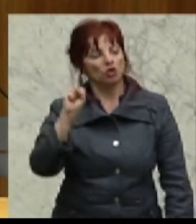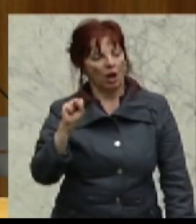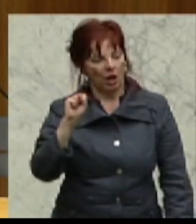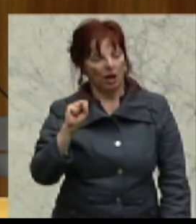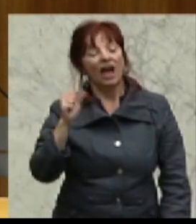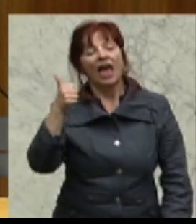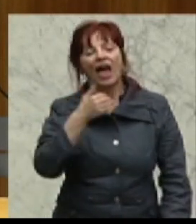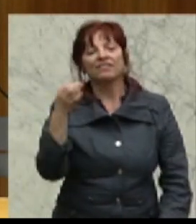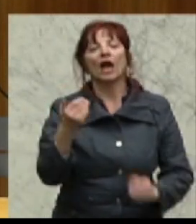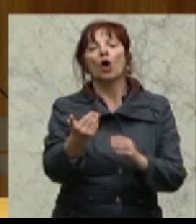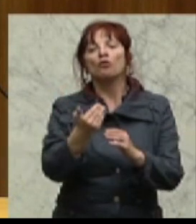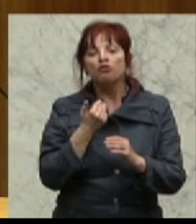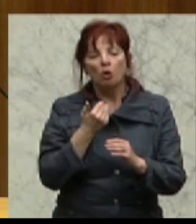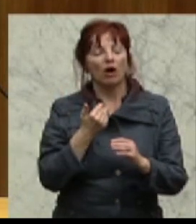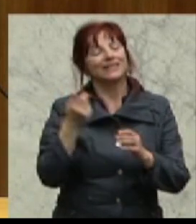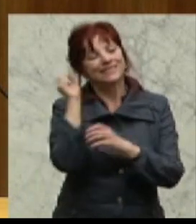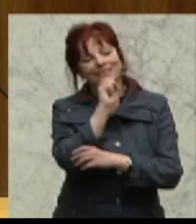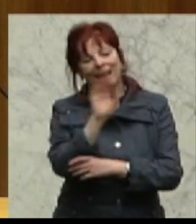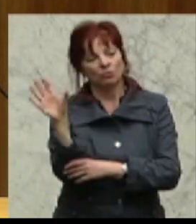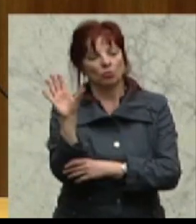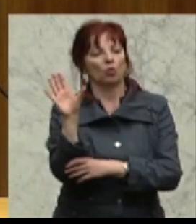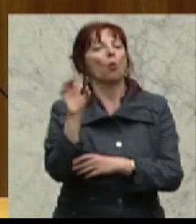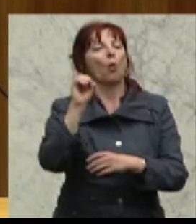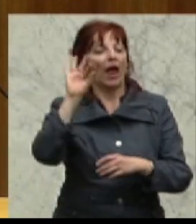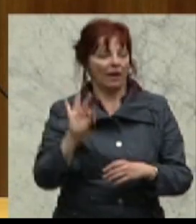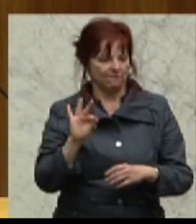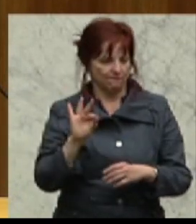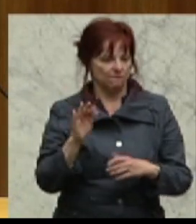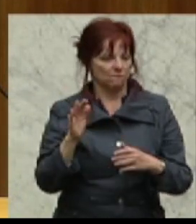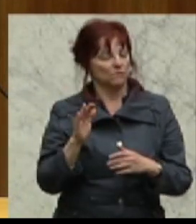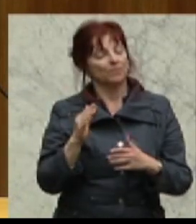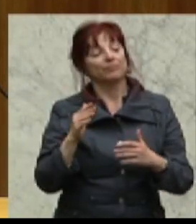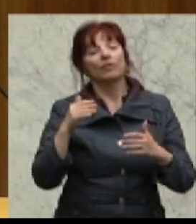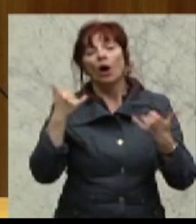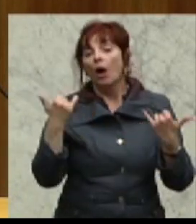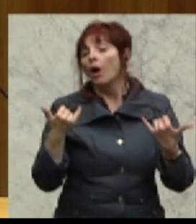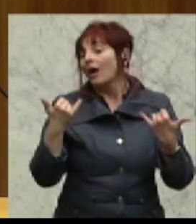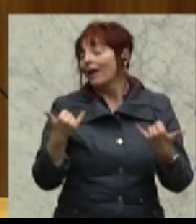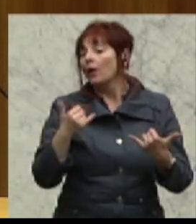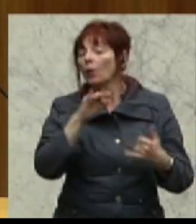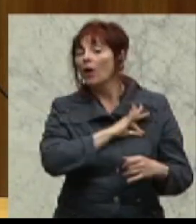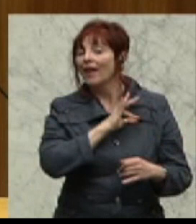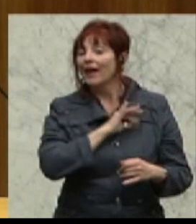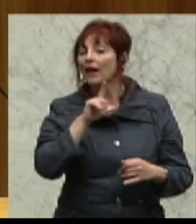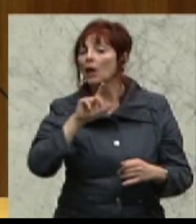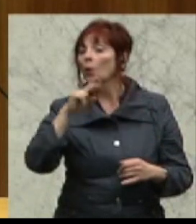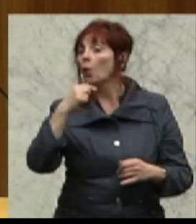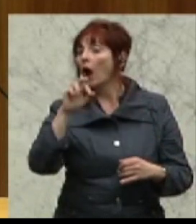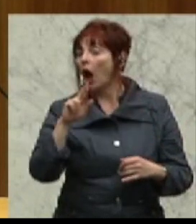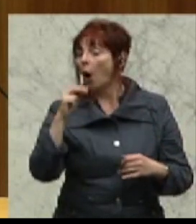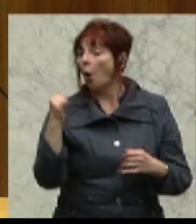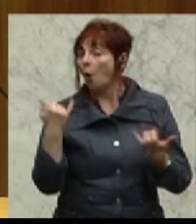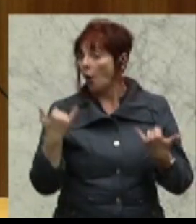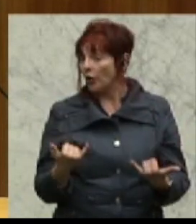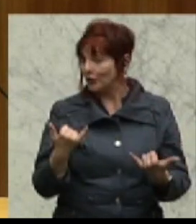ORF. Also Herr Kollege Luger, wenn Sie heute hierher gehen und so tun, als sei das